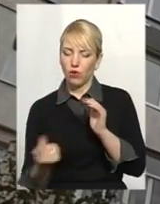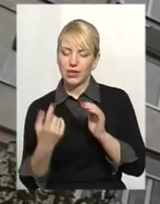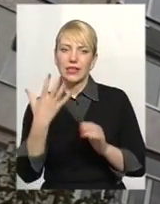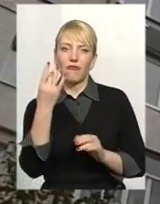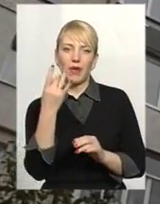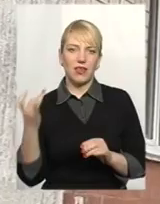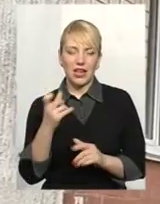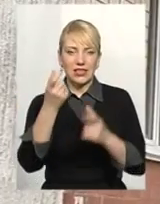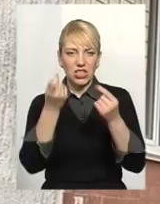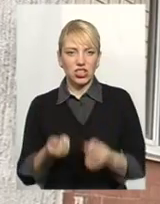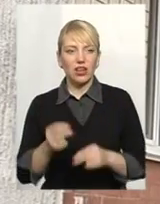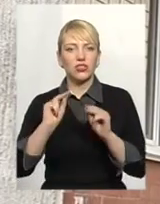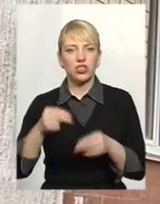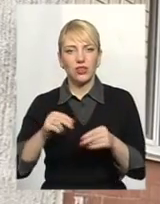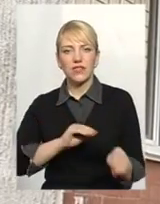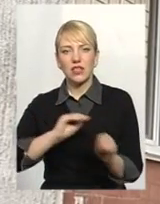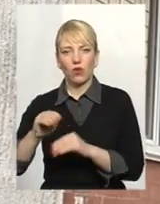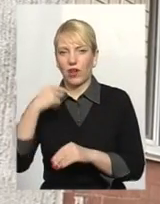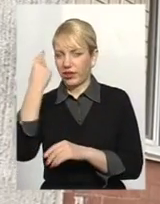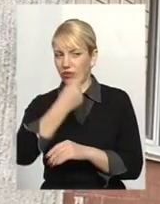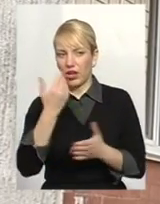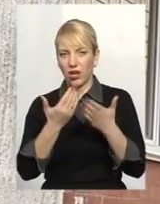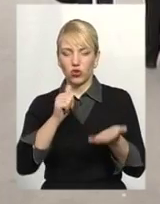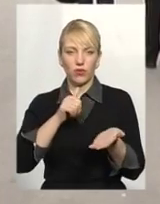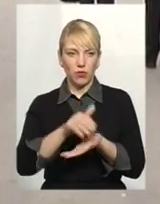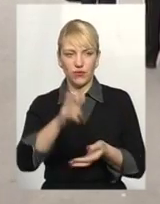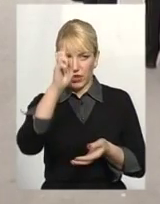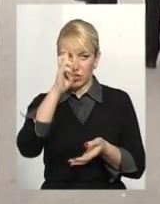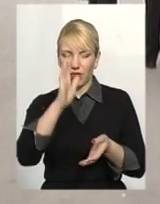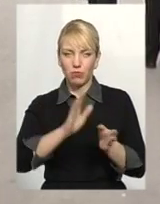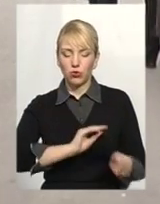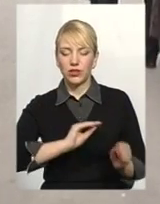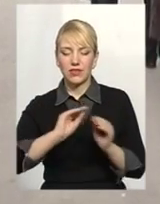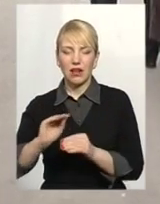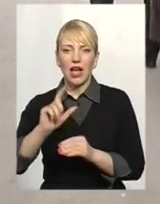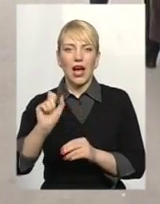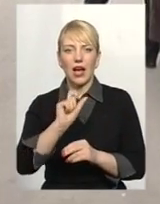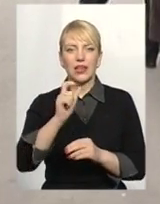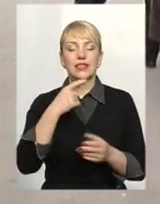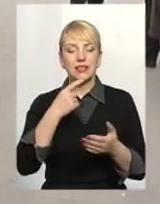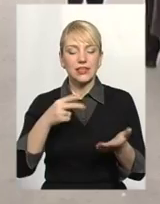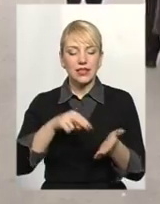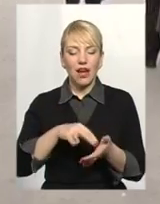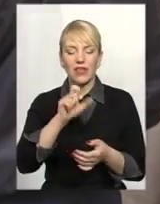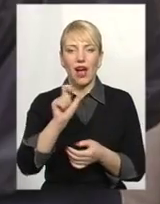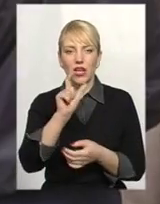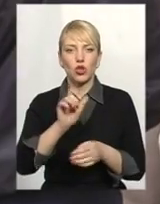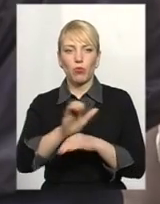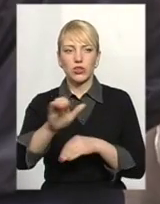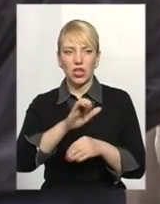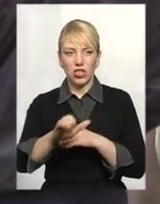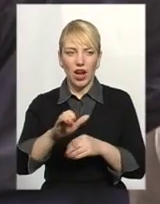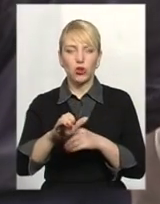п'ятеро дешевше, аніж встановити індивідуальні. У разі відмови держава ставить газопостачальну компанію перед вибором або припинити